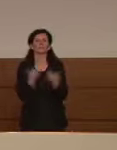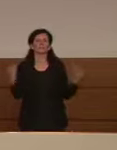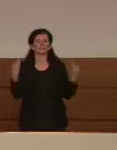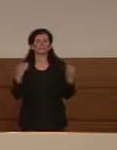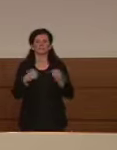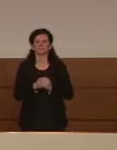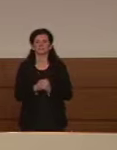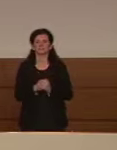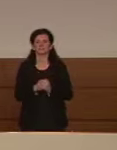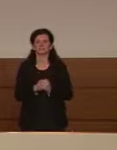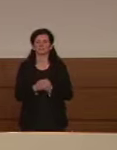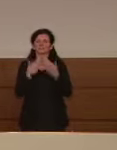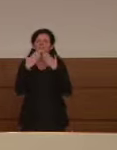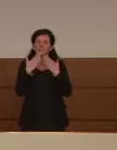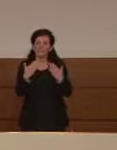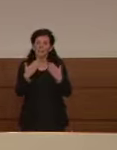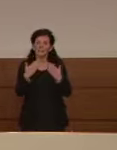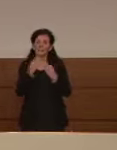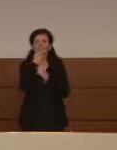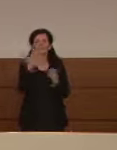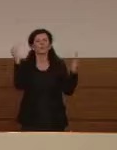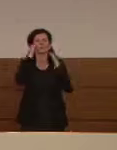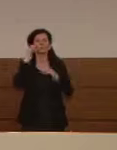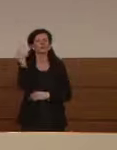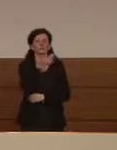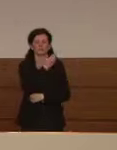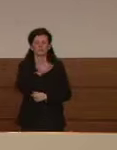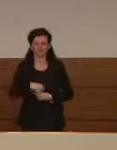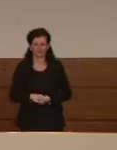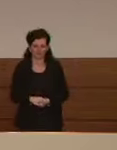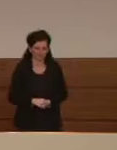allora grazie così buonasera a tutti